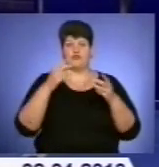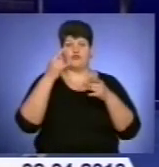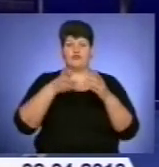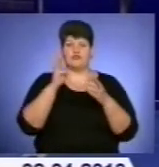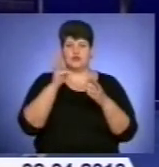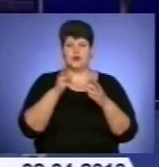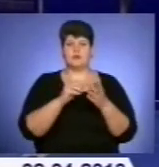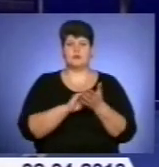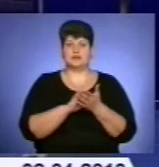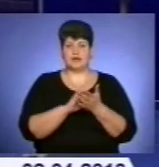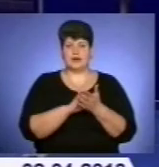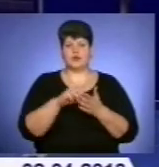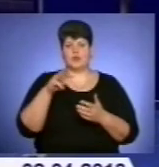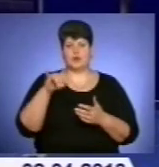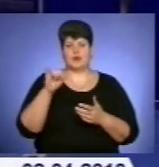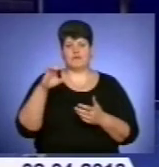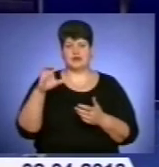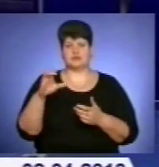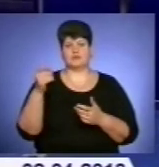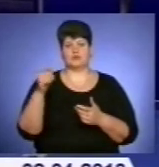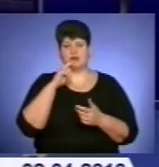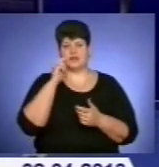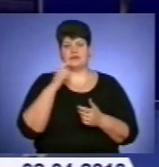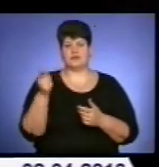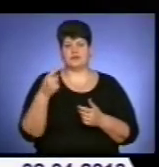зв'язків з громадськістю УМВС України в області.